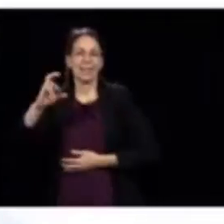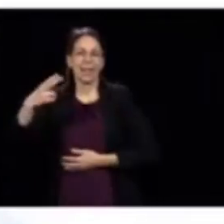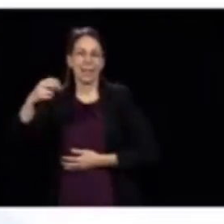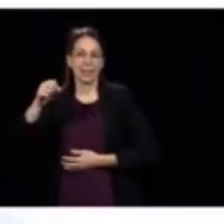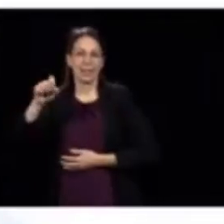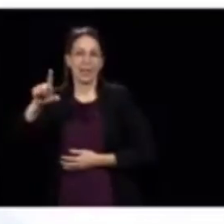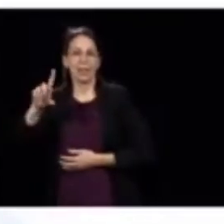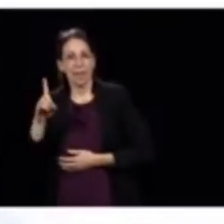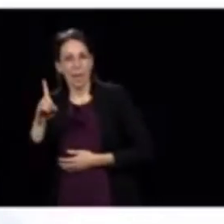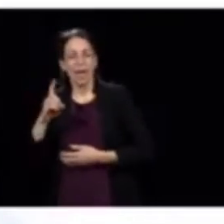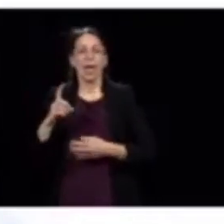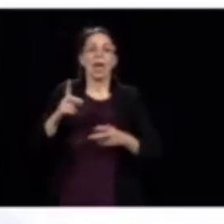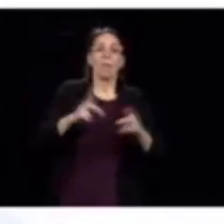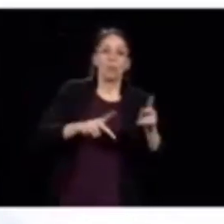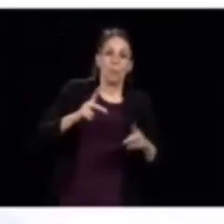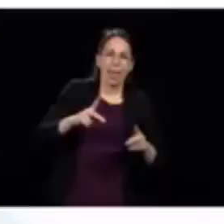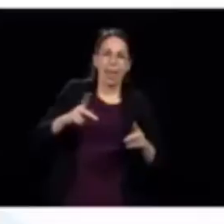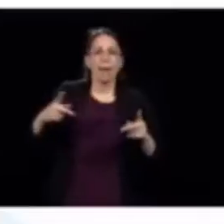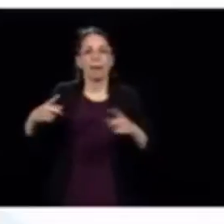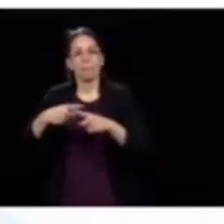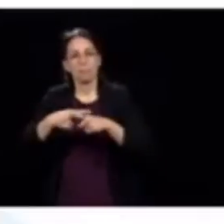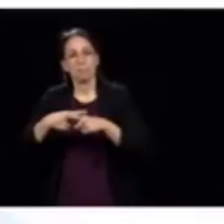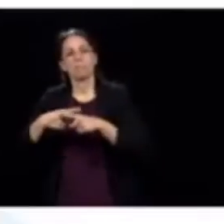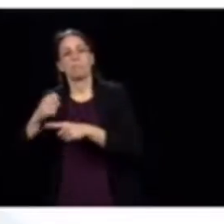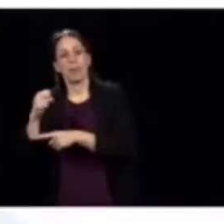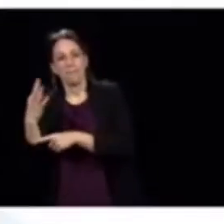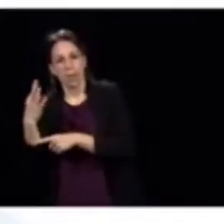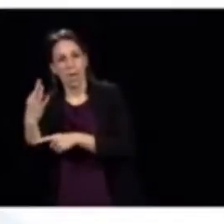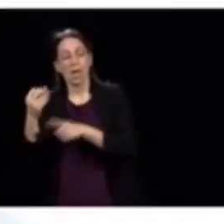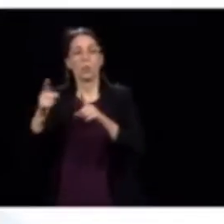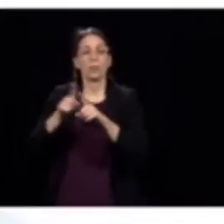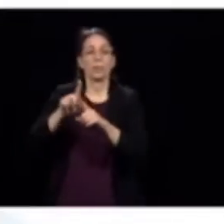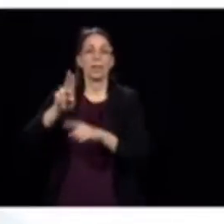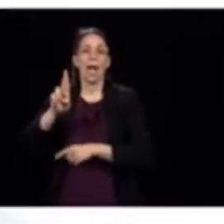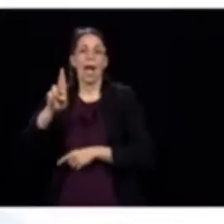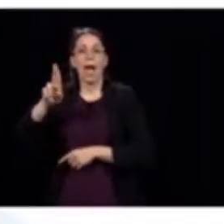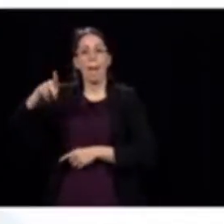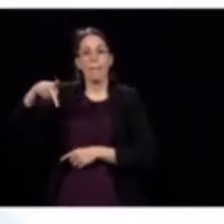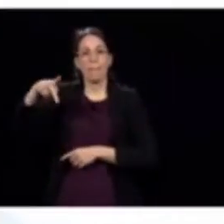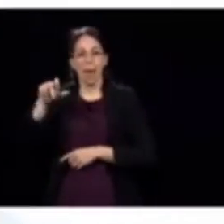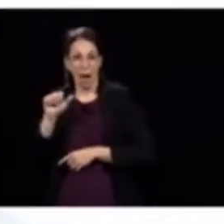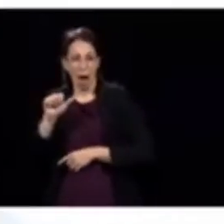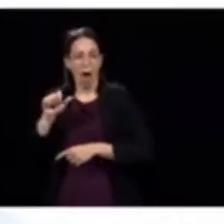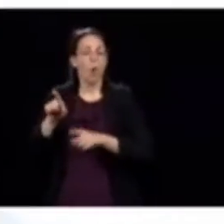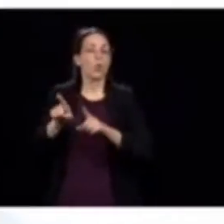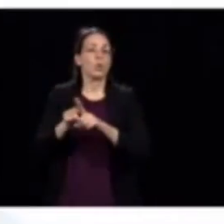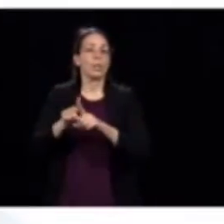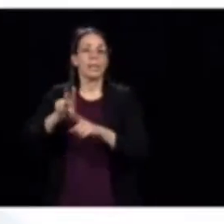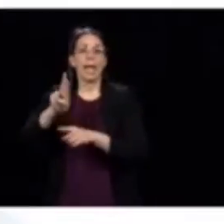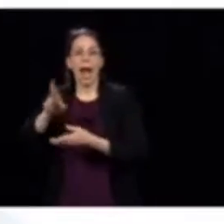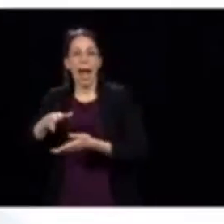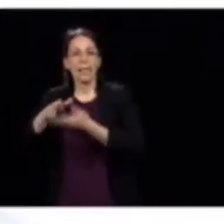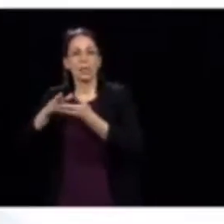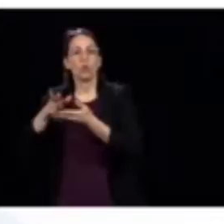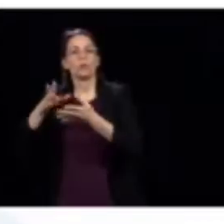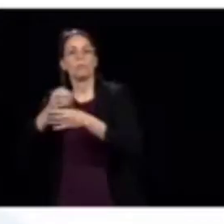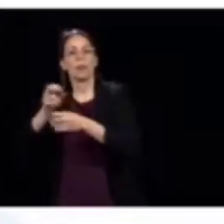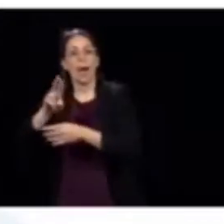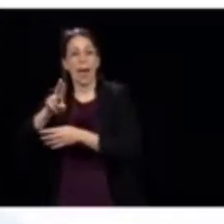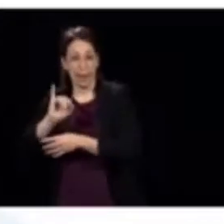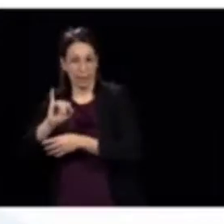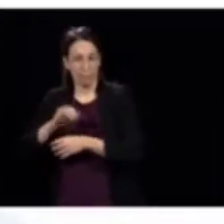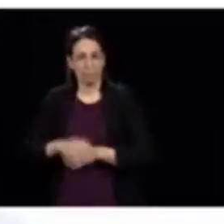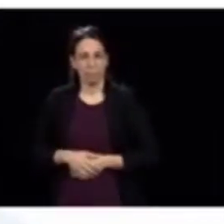CHSLD, publics, privés, des RPA, des ressources intermédiaires. Il y en a 2300 sur les